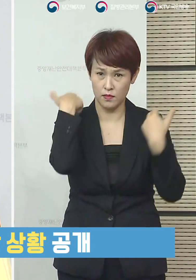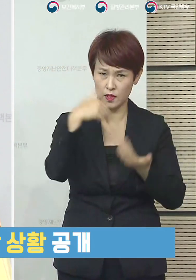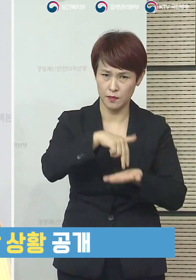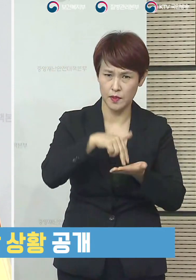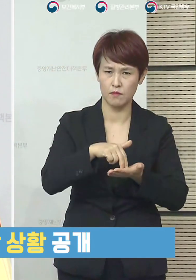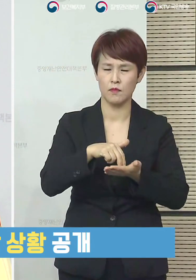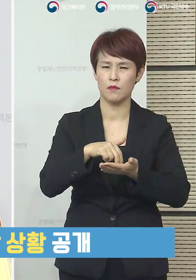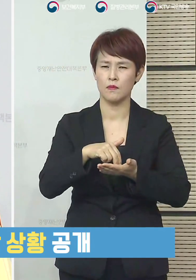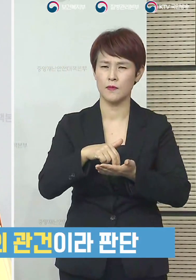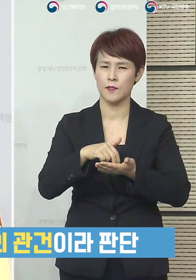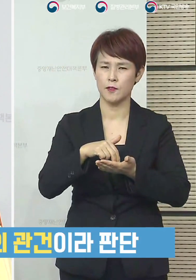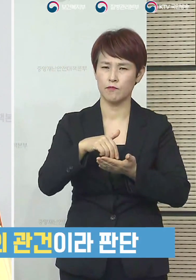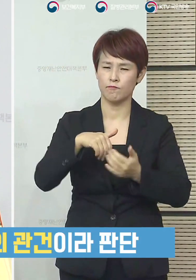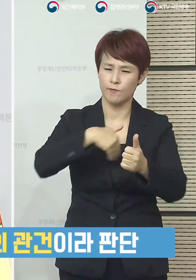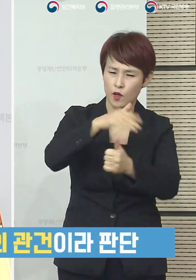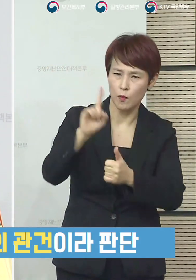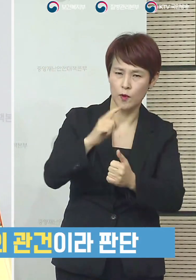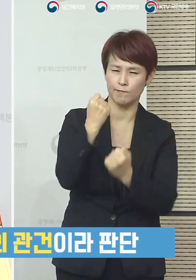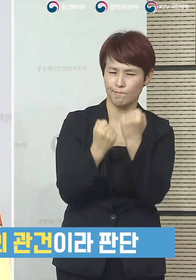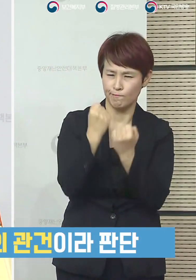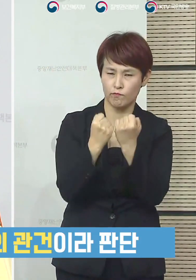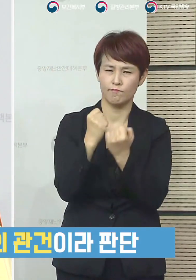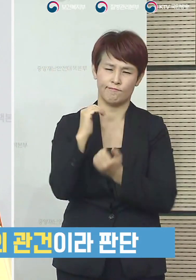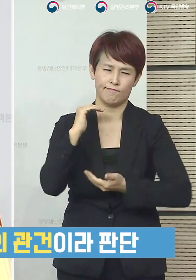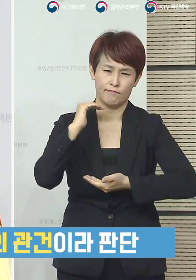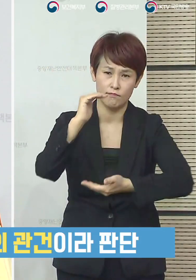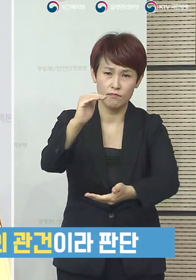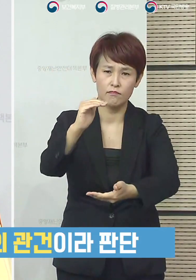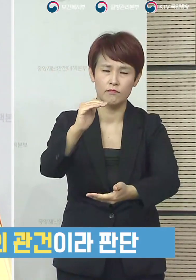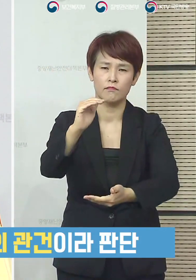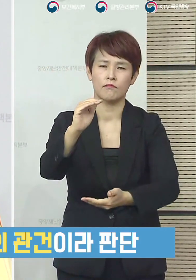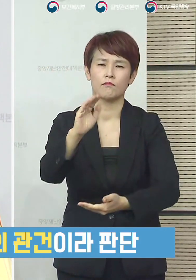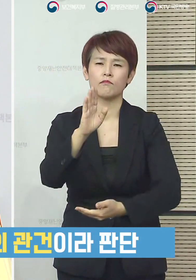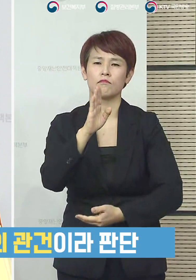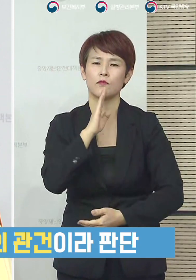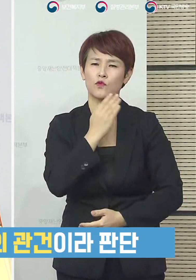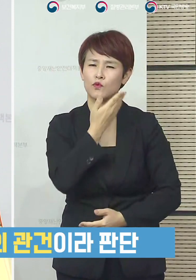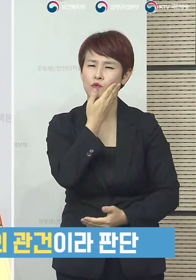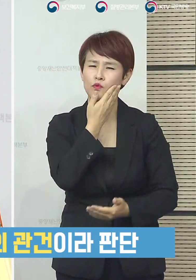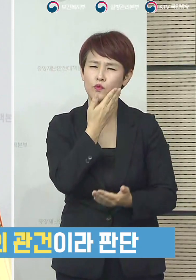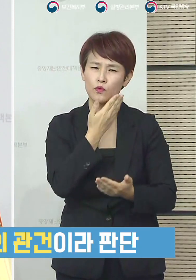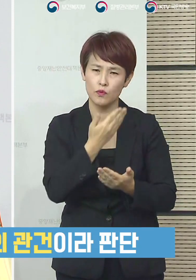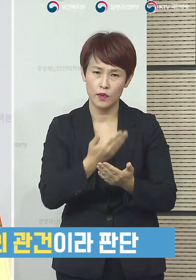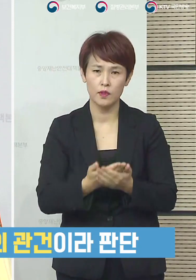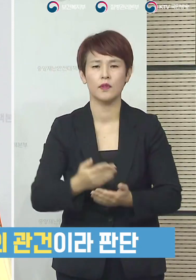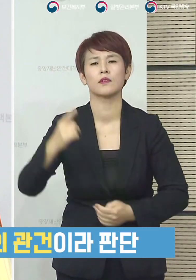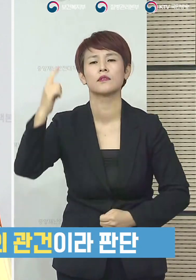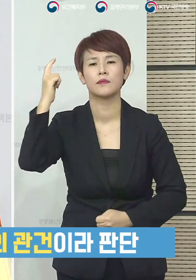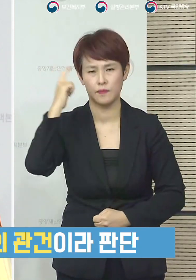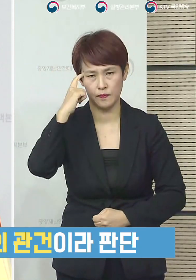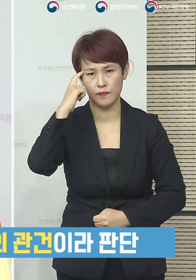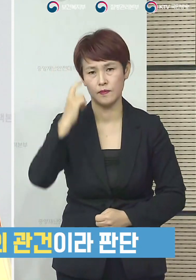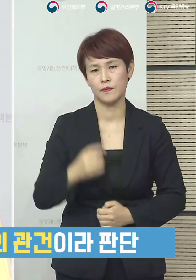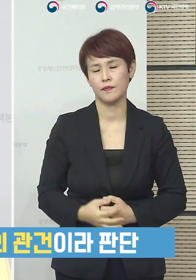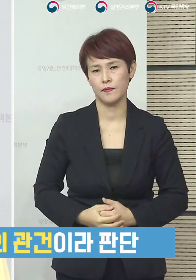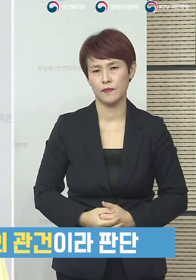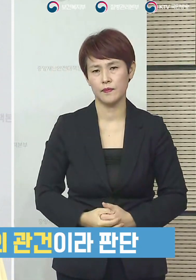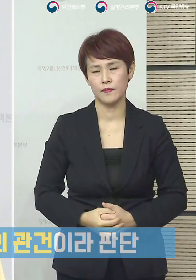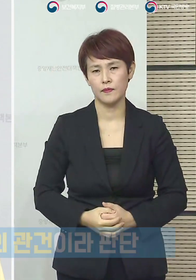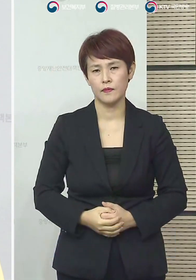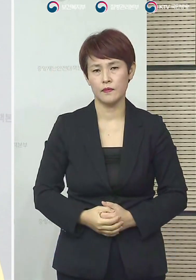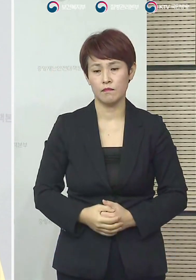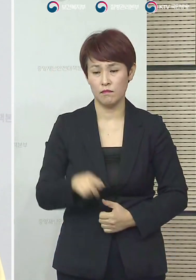조치 상황을 공유시키는 것이 매우 중요한 성공의 관건이라고 저희들은 믿고 있습니다.